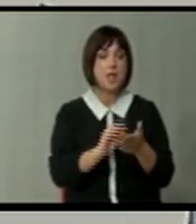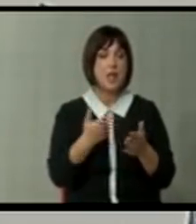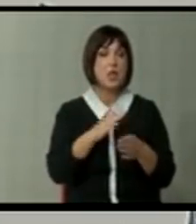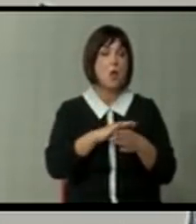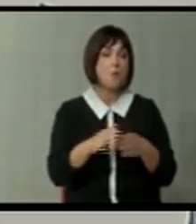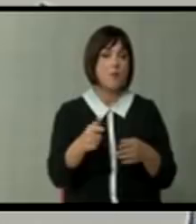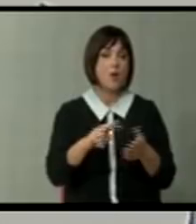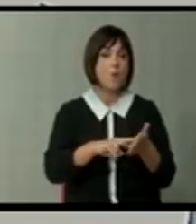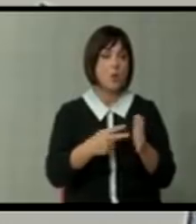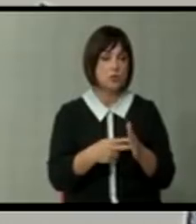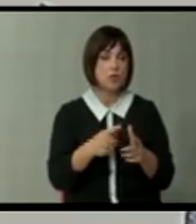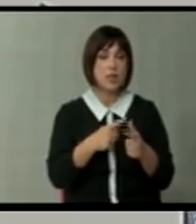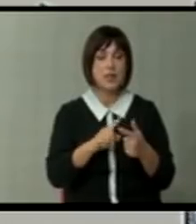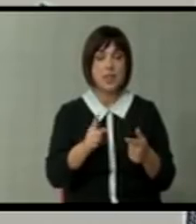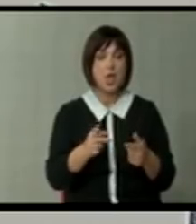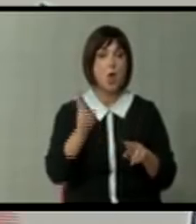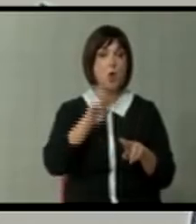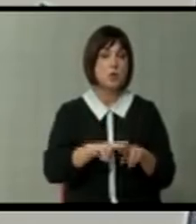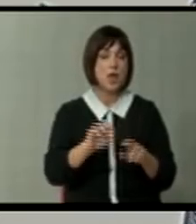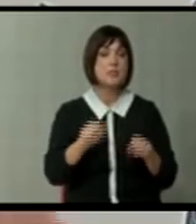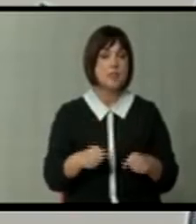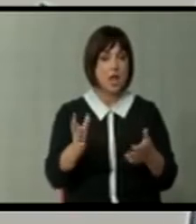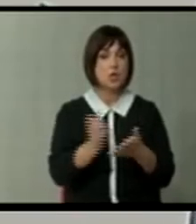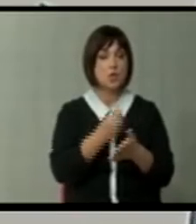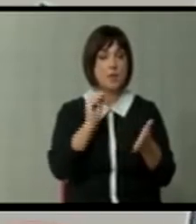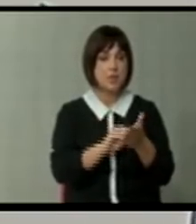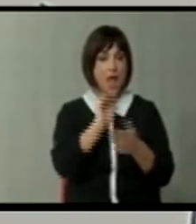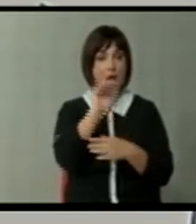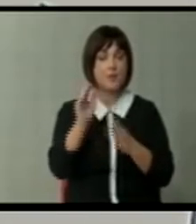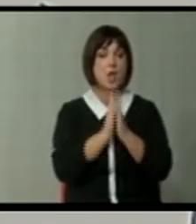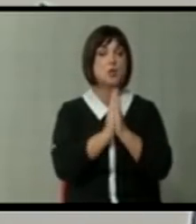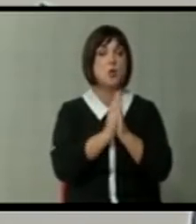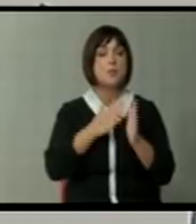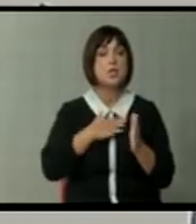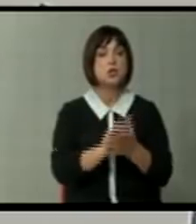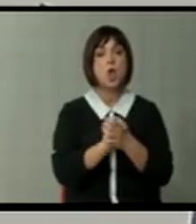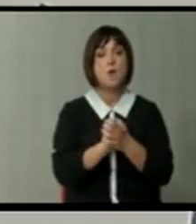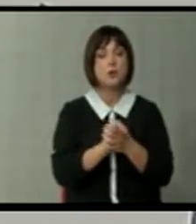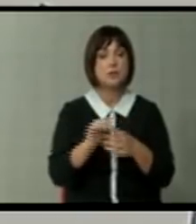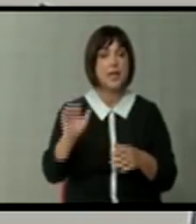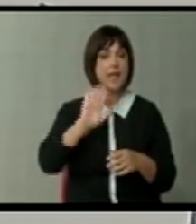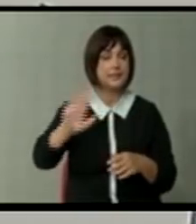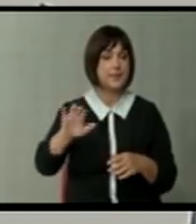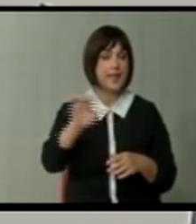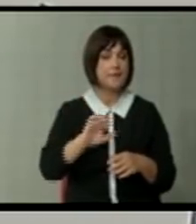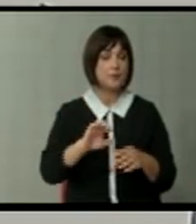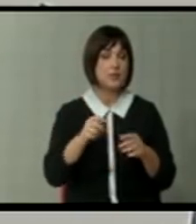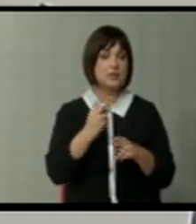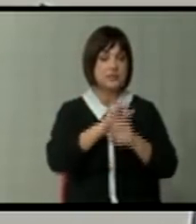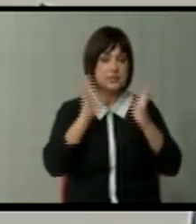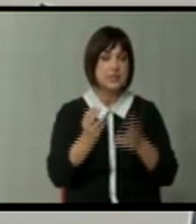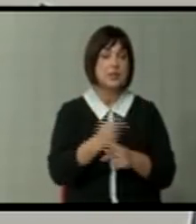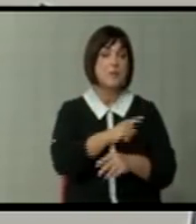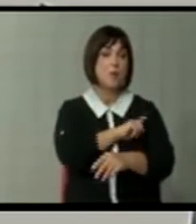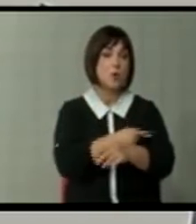дали е политички или не е политичка одлука. Да, ако добиеме датум и апелирам, и ги замолувам нашите пријатели от Западн-Европските земји седа направат во